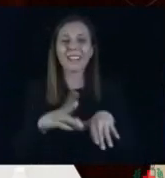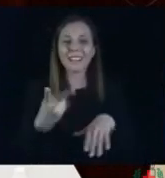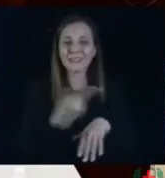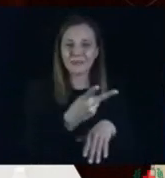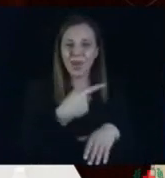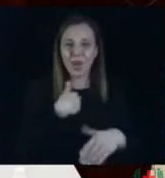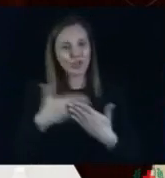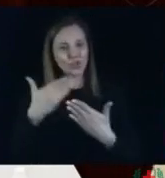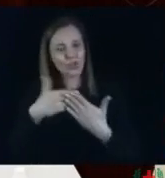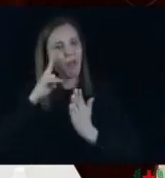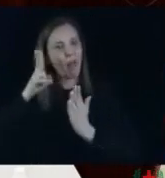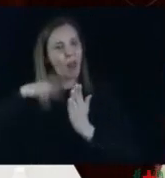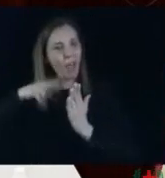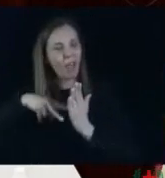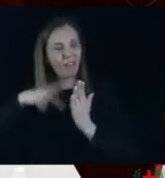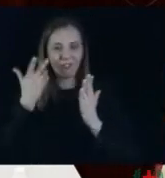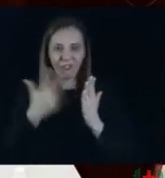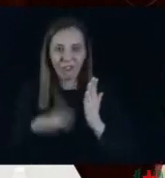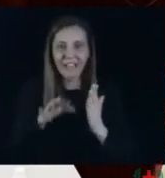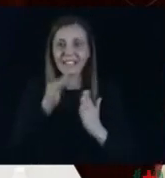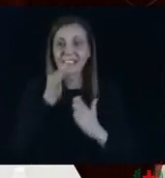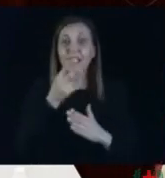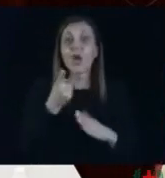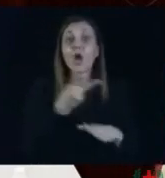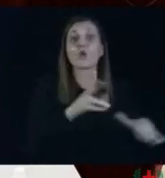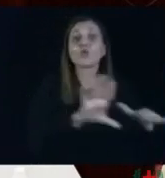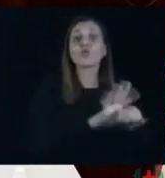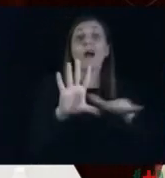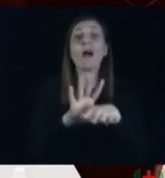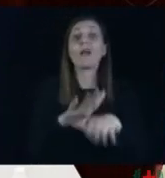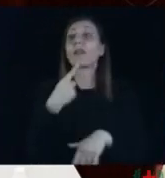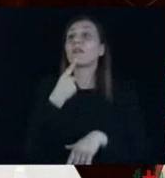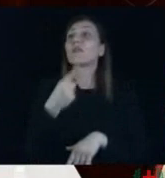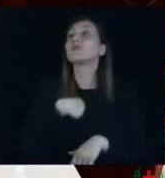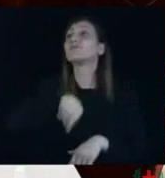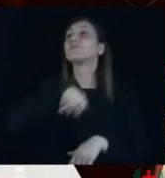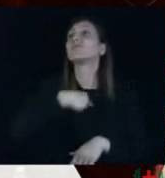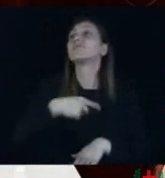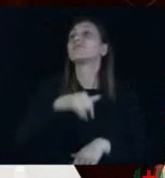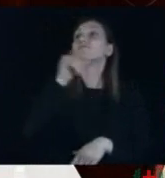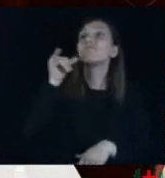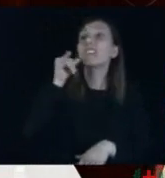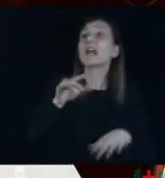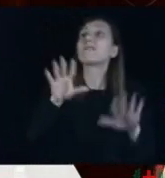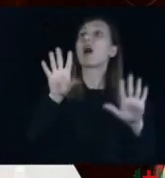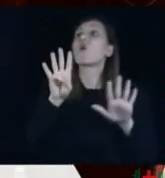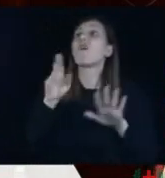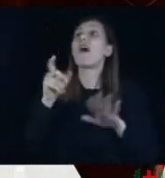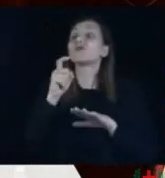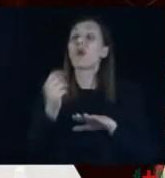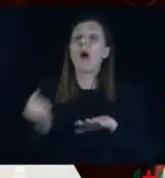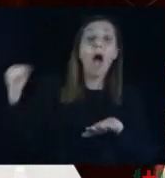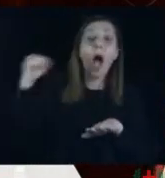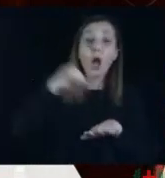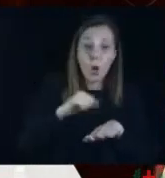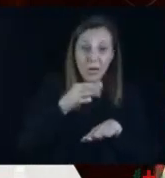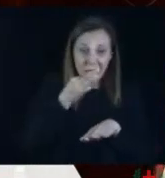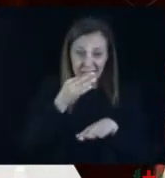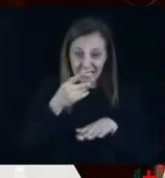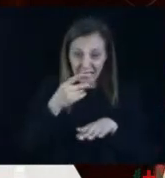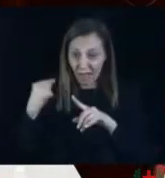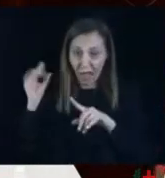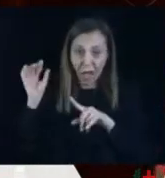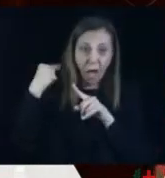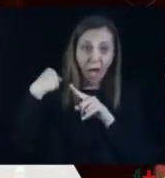sui giornali, abbiamo bisogno di altri 90 giorni, arriviamo ad agosto. Agosto voi